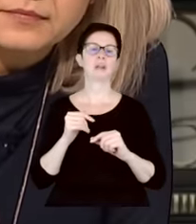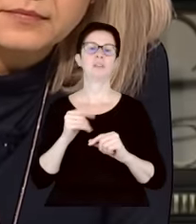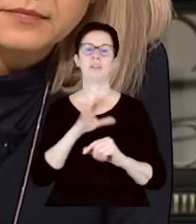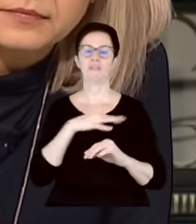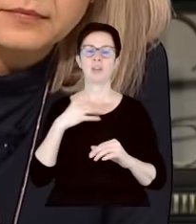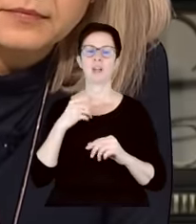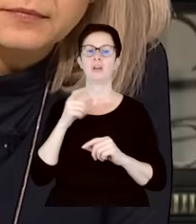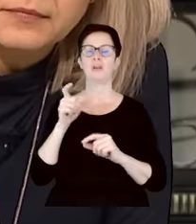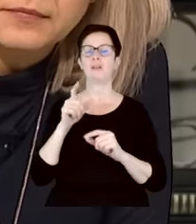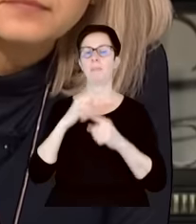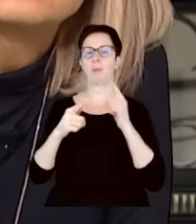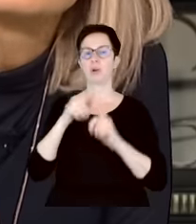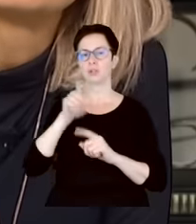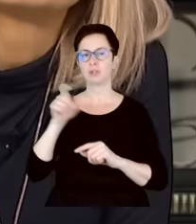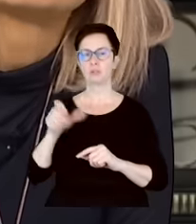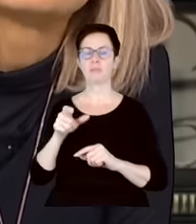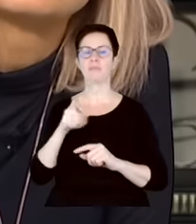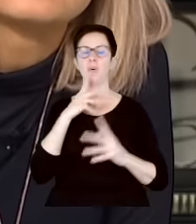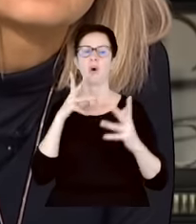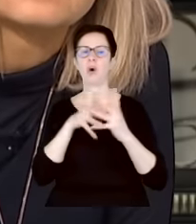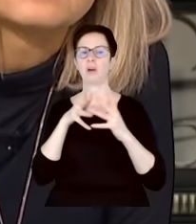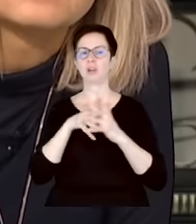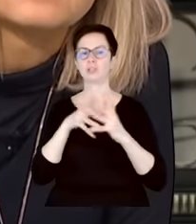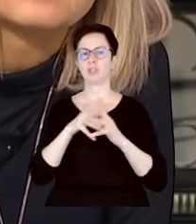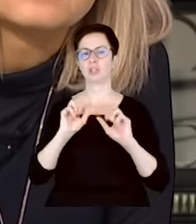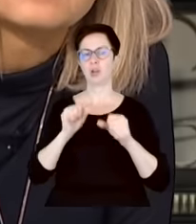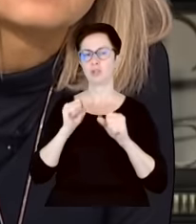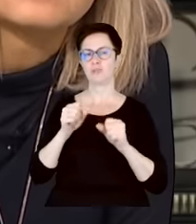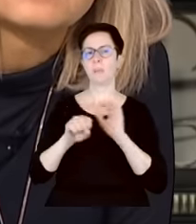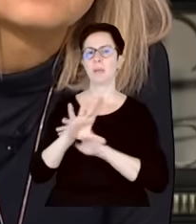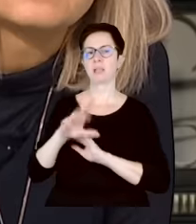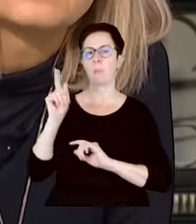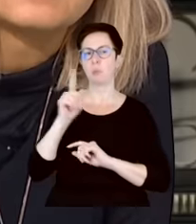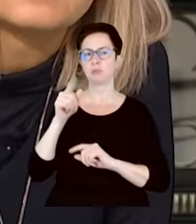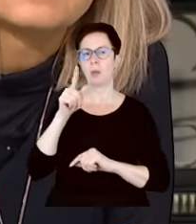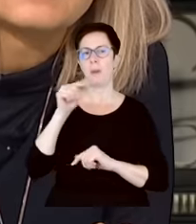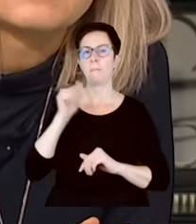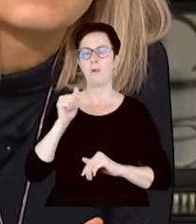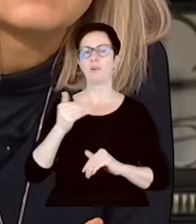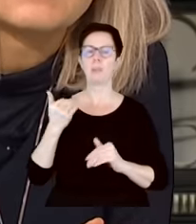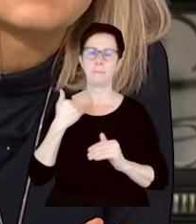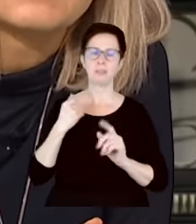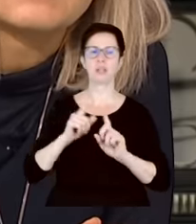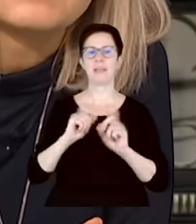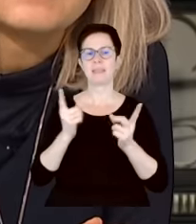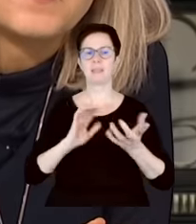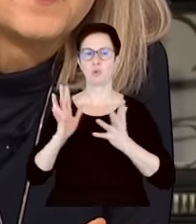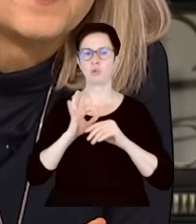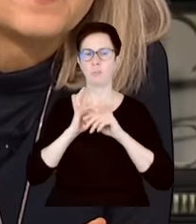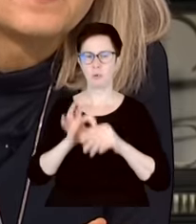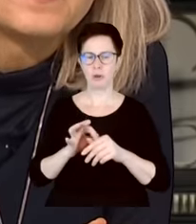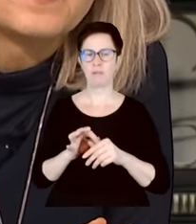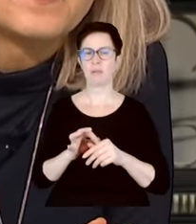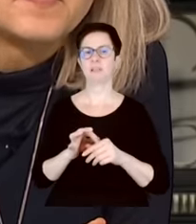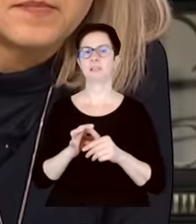Sprawiedliwości ocenia działalność mediów publicznych w ten sposób, że one powinny być prowadzone inaczej. No i pewien pluralizm chociażby w mediach